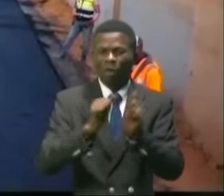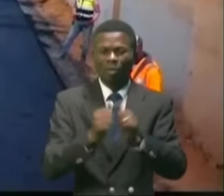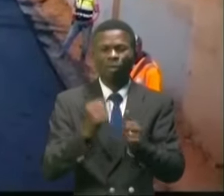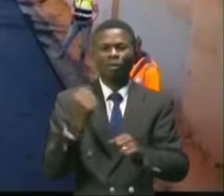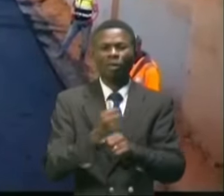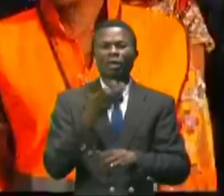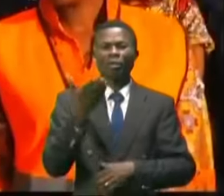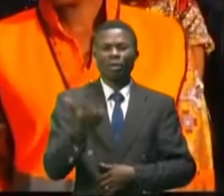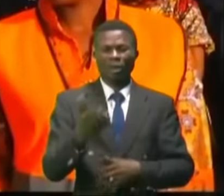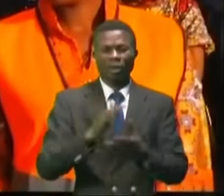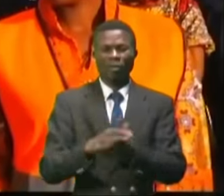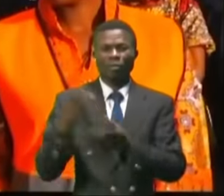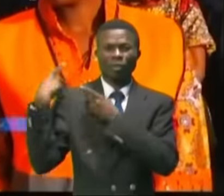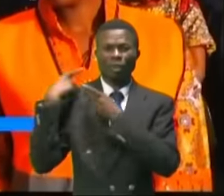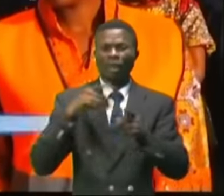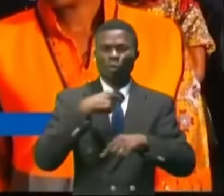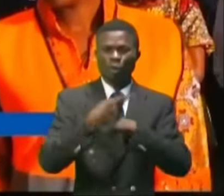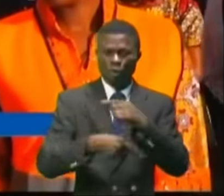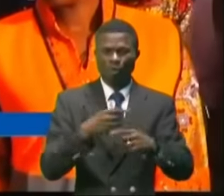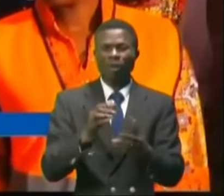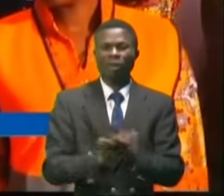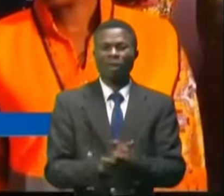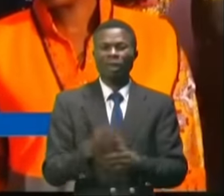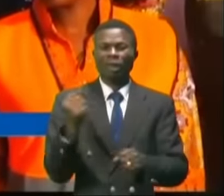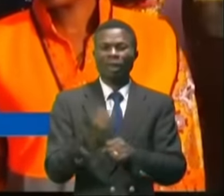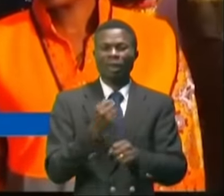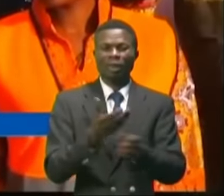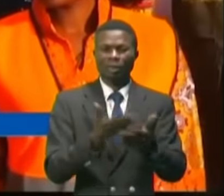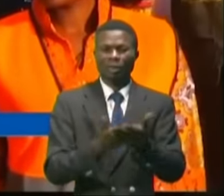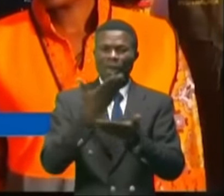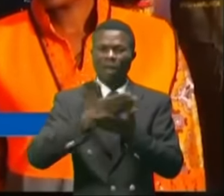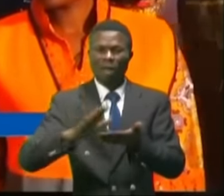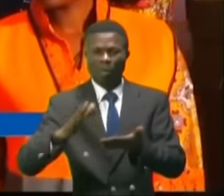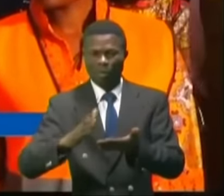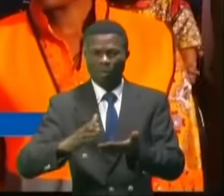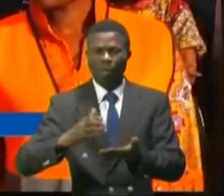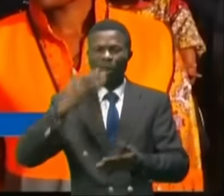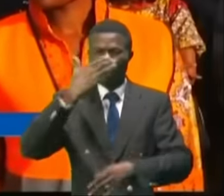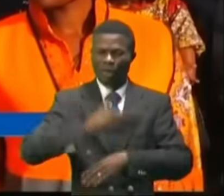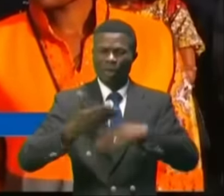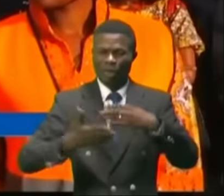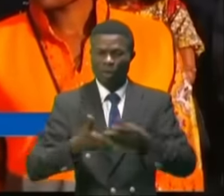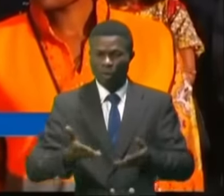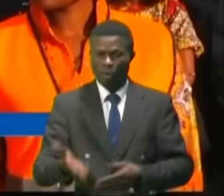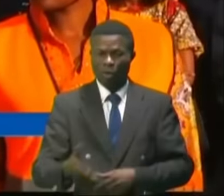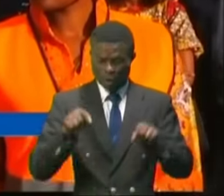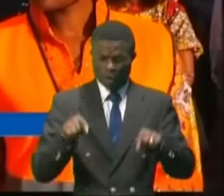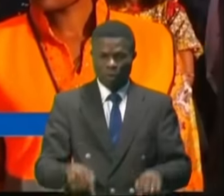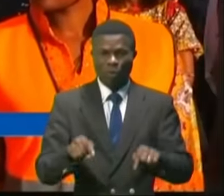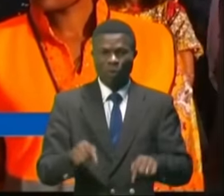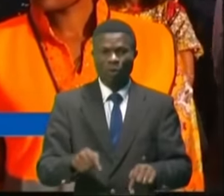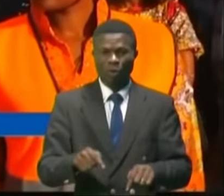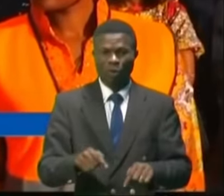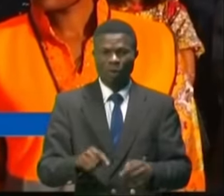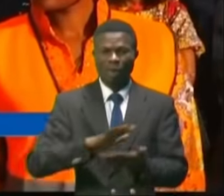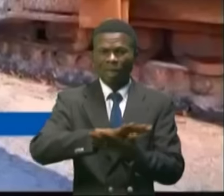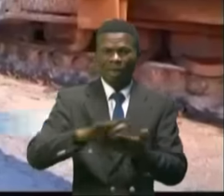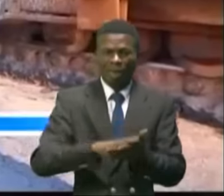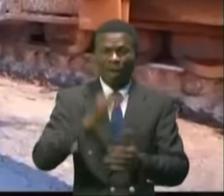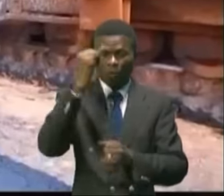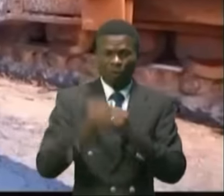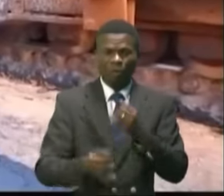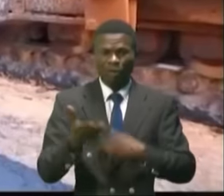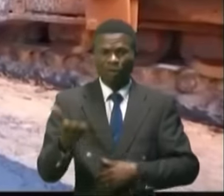travaux. Depuis qu'on avait commencé avec la phase de dépassement jusqu'à aujourd'hui, à la couche de définition,